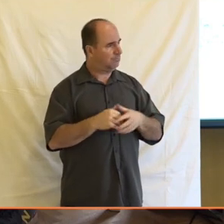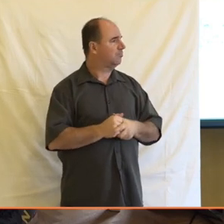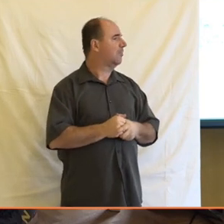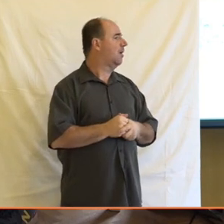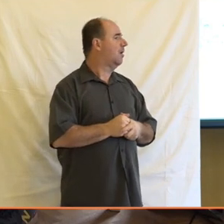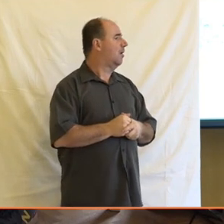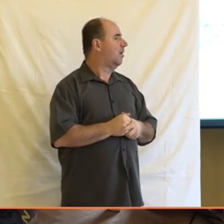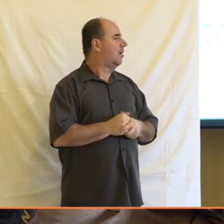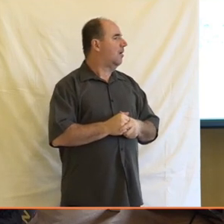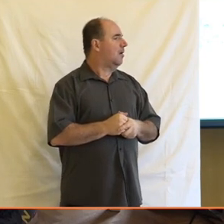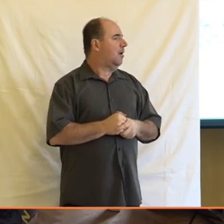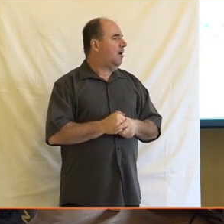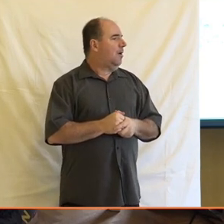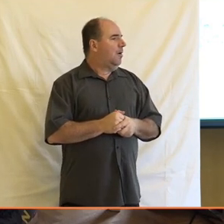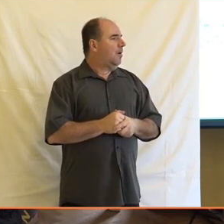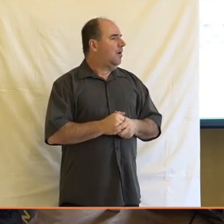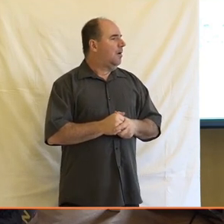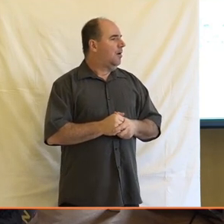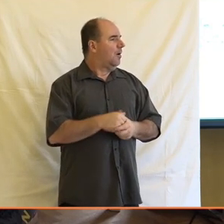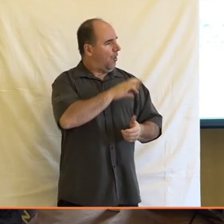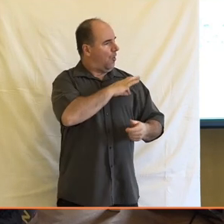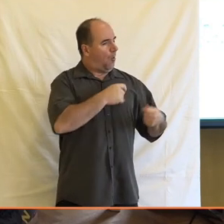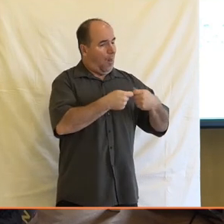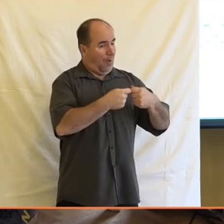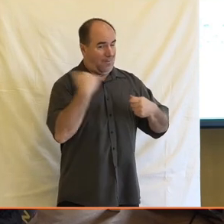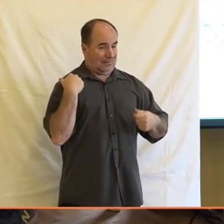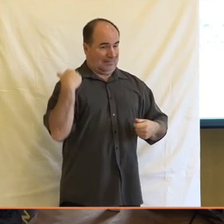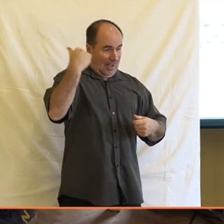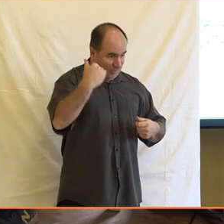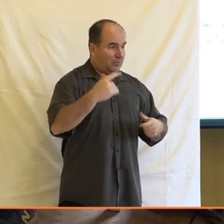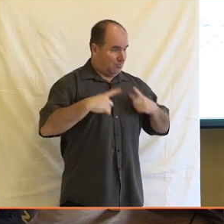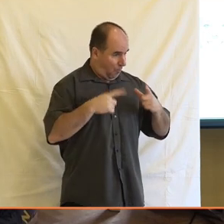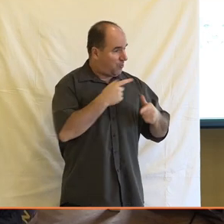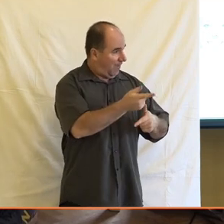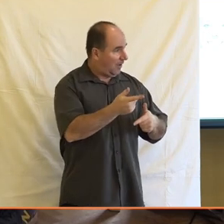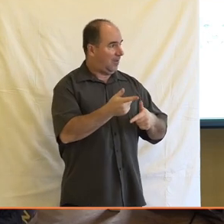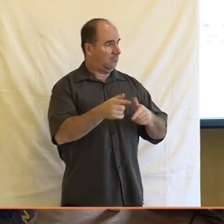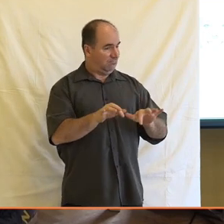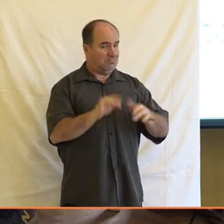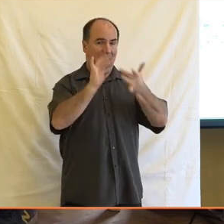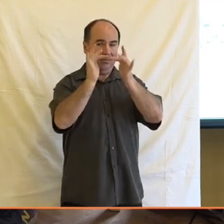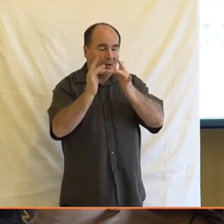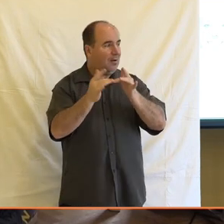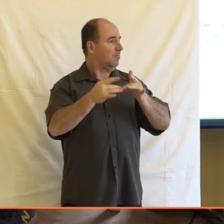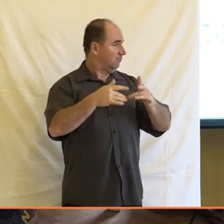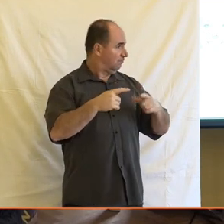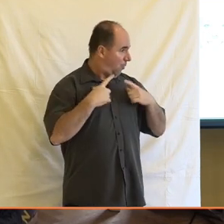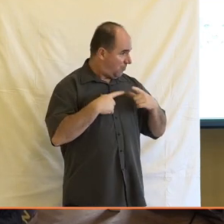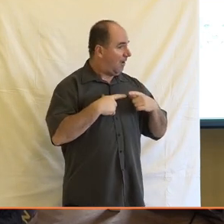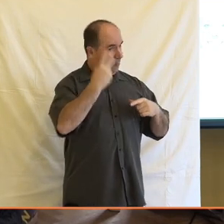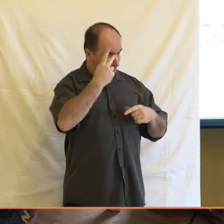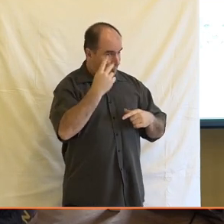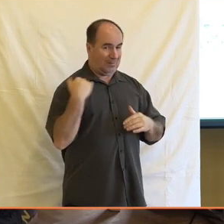kolegové, řekněme starší, nebo ta úplně mladší generace, o který se teda všeobec připokládá, že tomu líp rozumí?